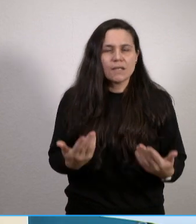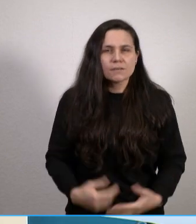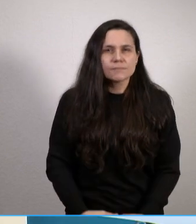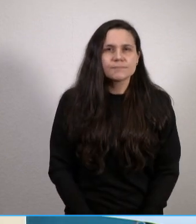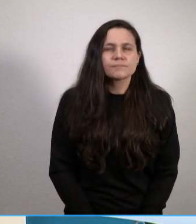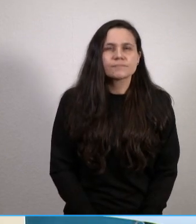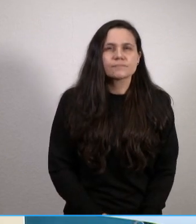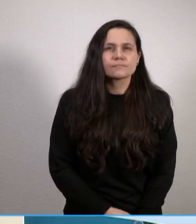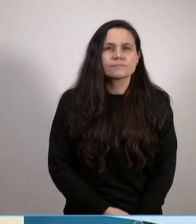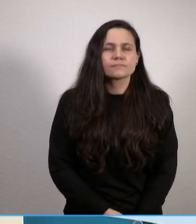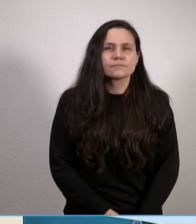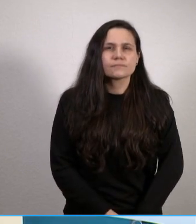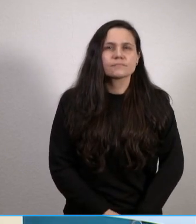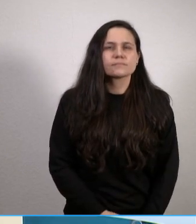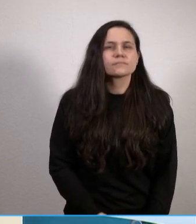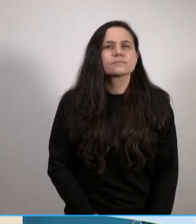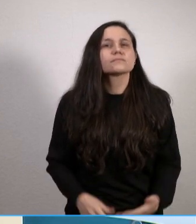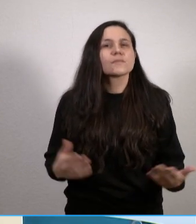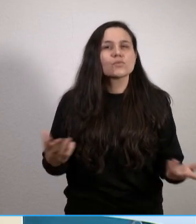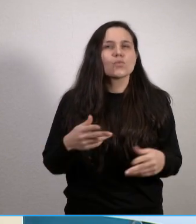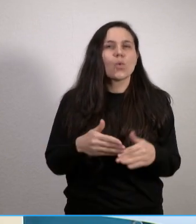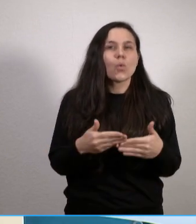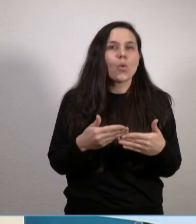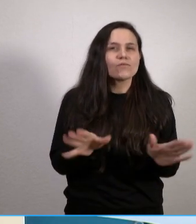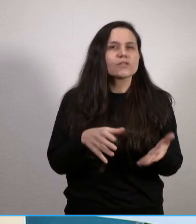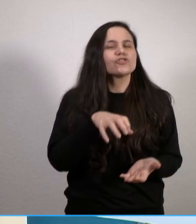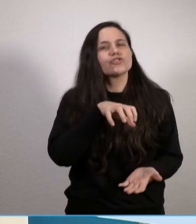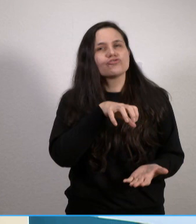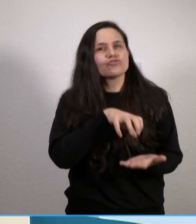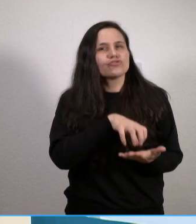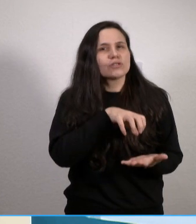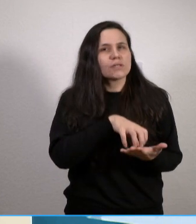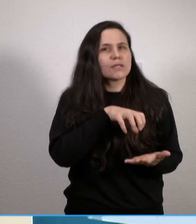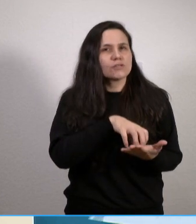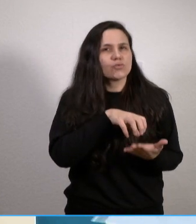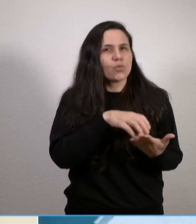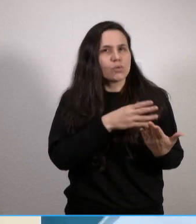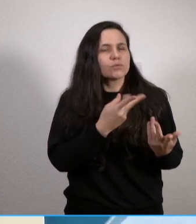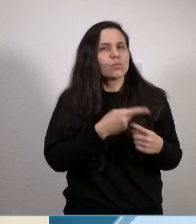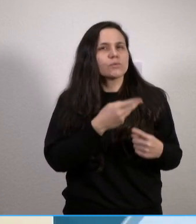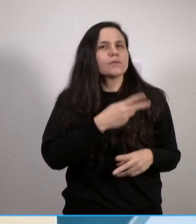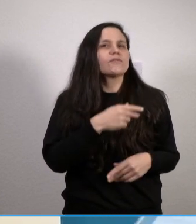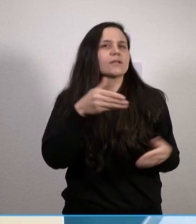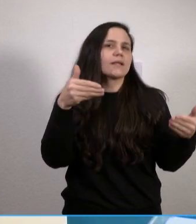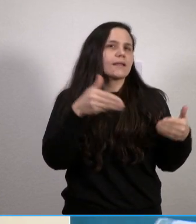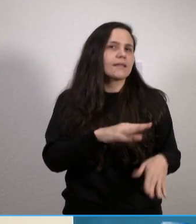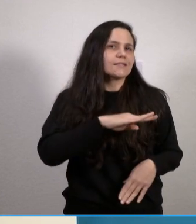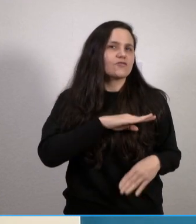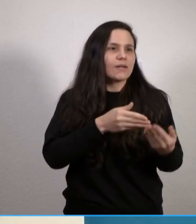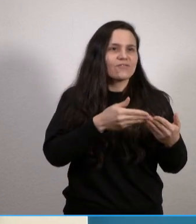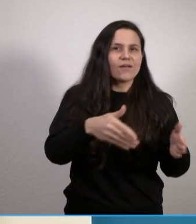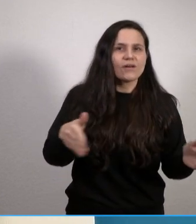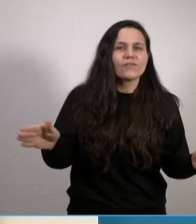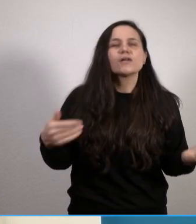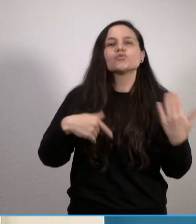offenen stationären intensivmedizinischen Betten informiert sein, sodass dann jenseits des eigentlichen